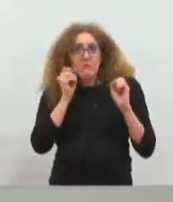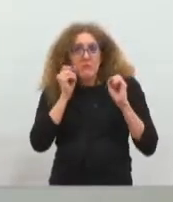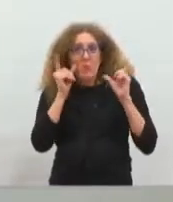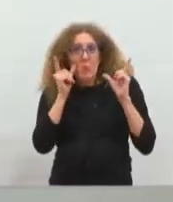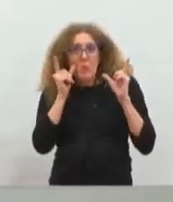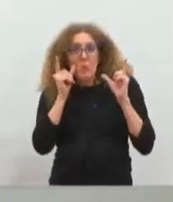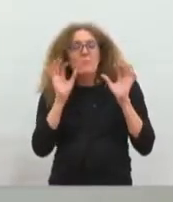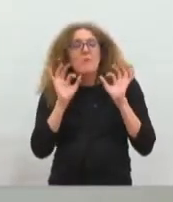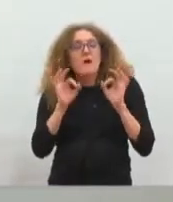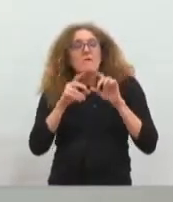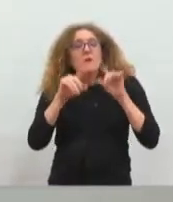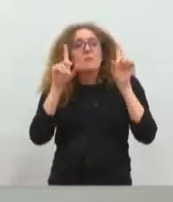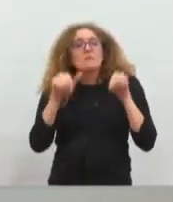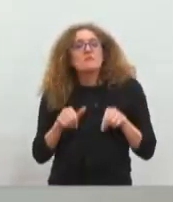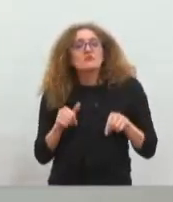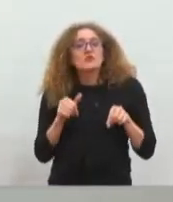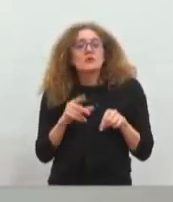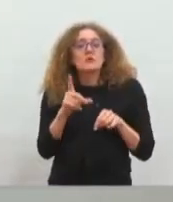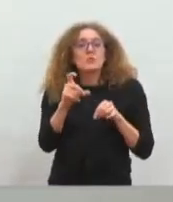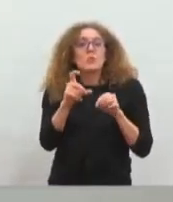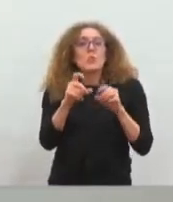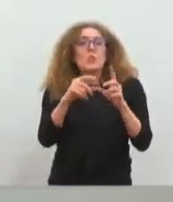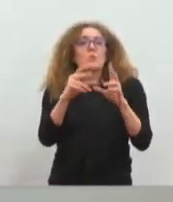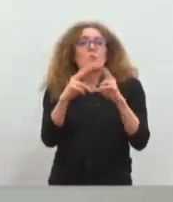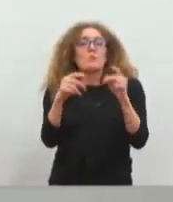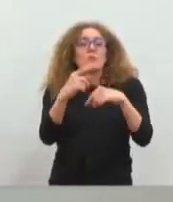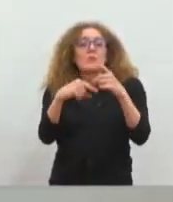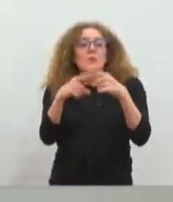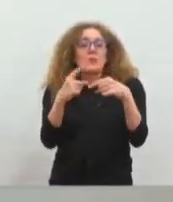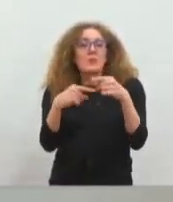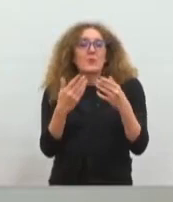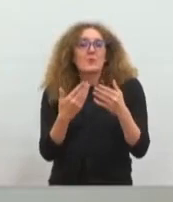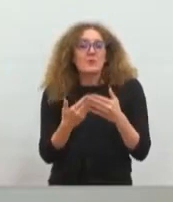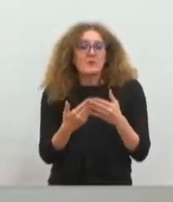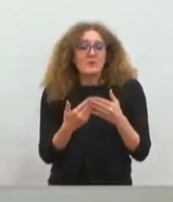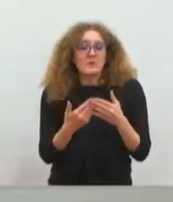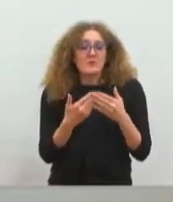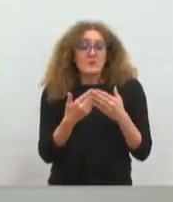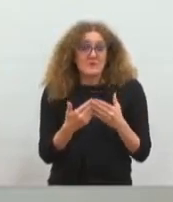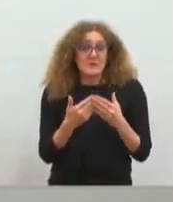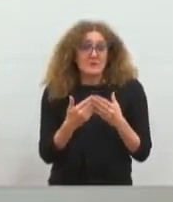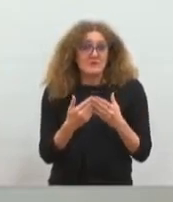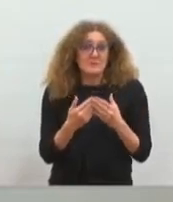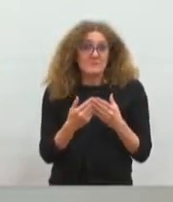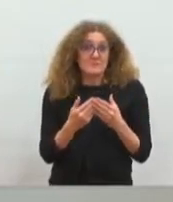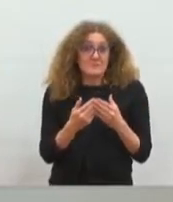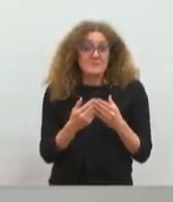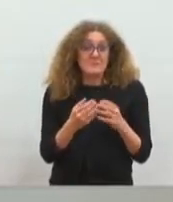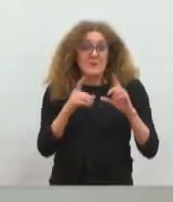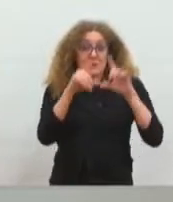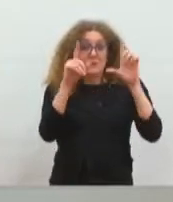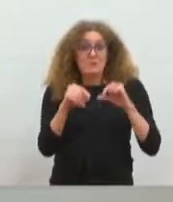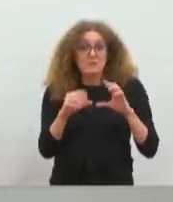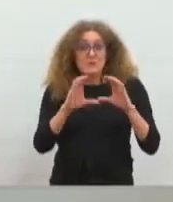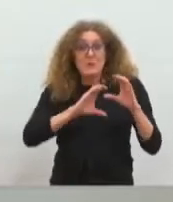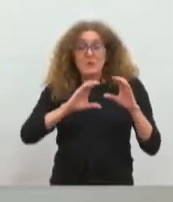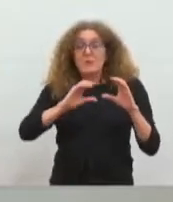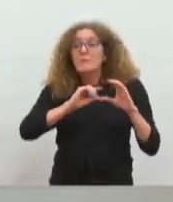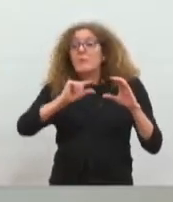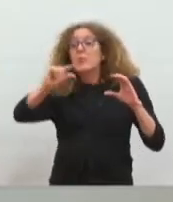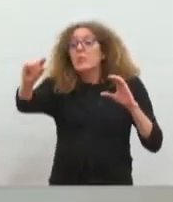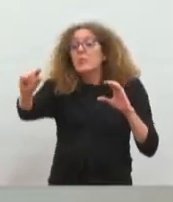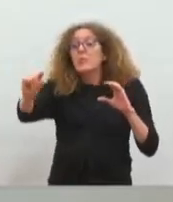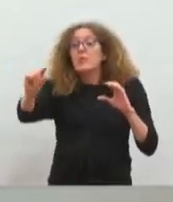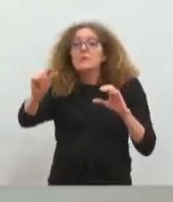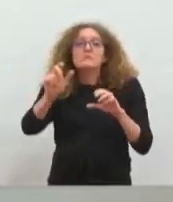'assainissement et bien c'est une minorité du budget qui va aux délégataires et la majorité de ce budget va à la métropole qui d'ores et